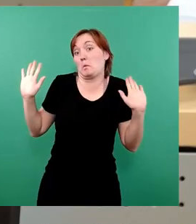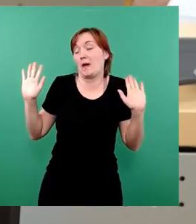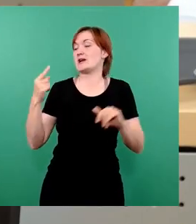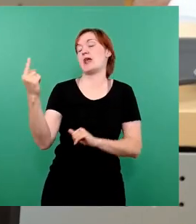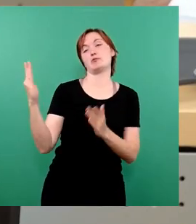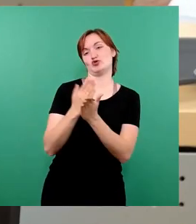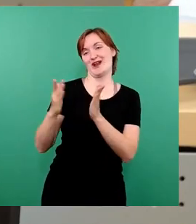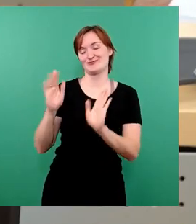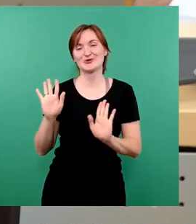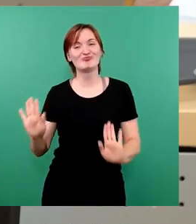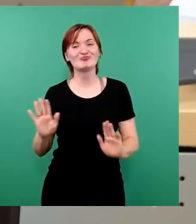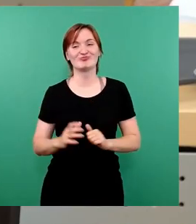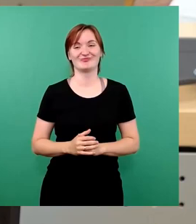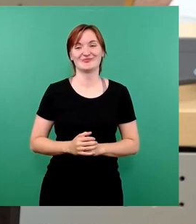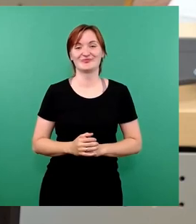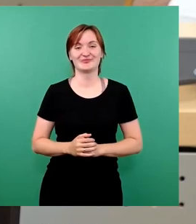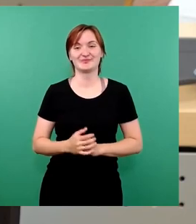entscheiden. Applaus